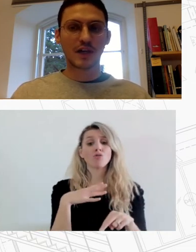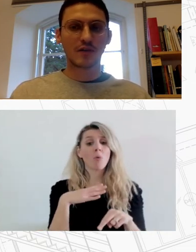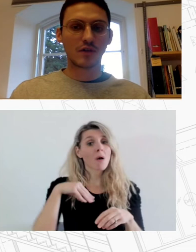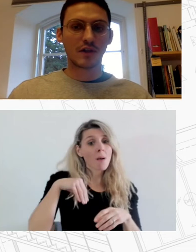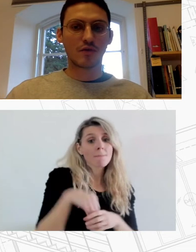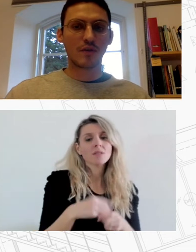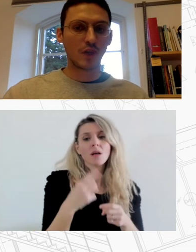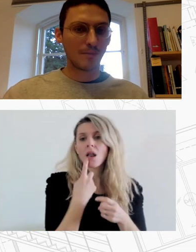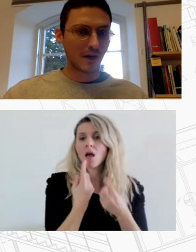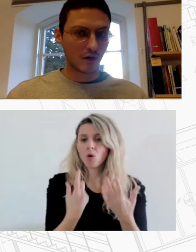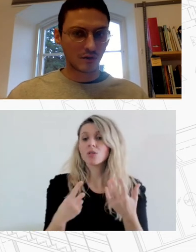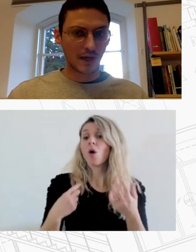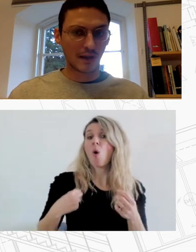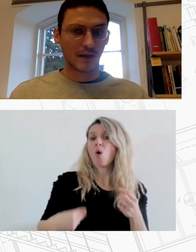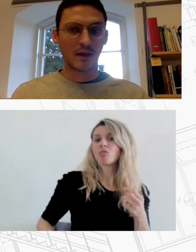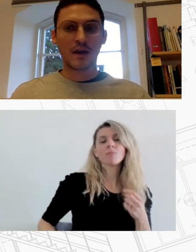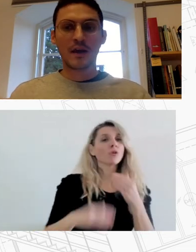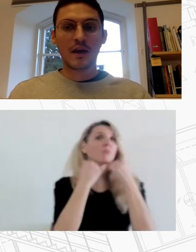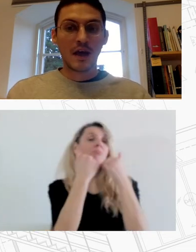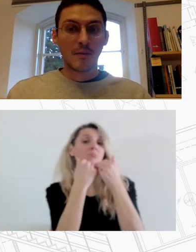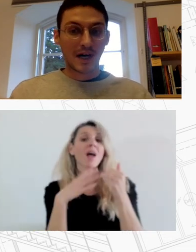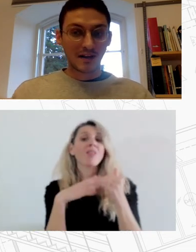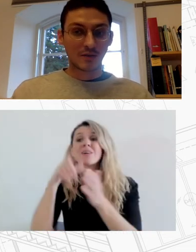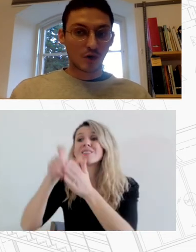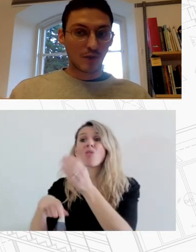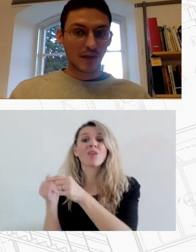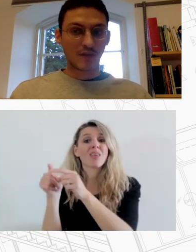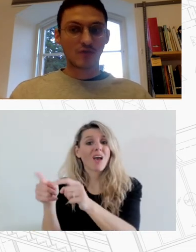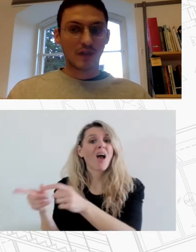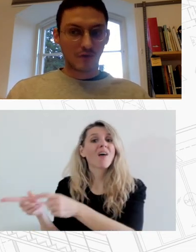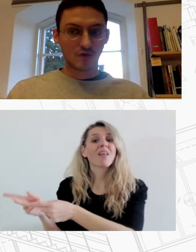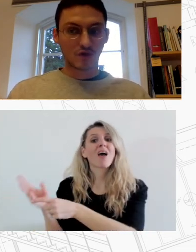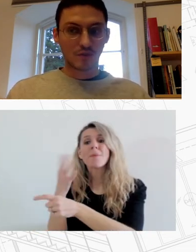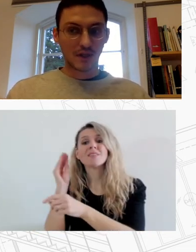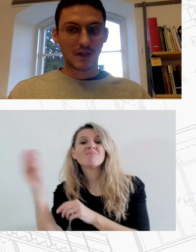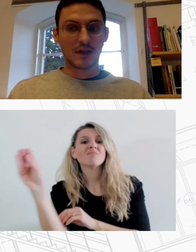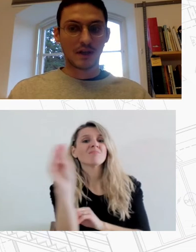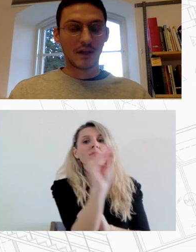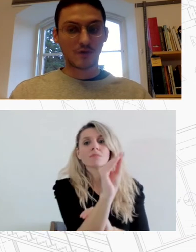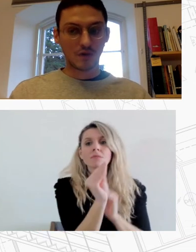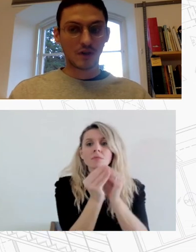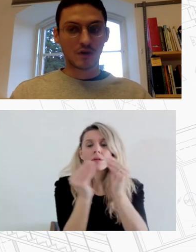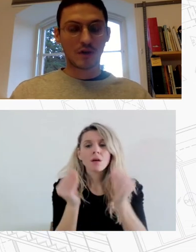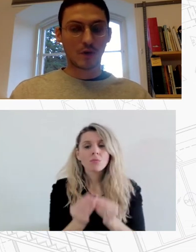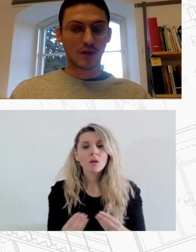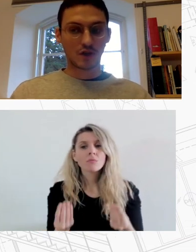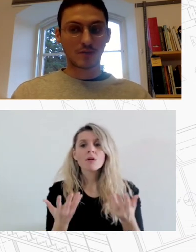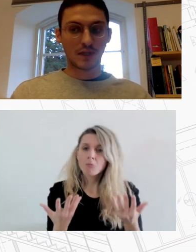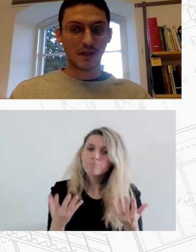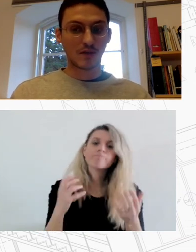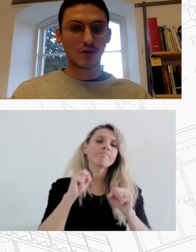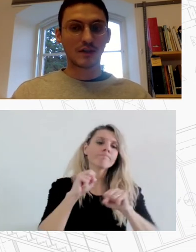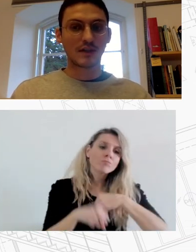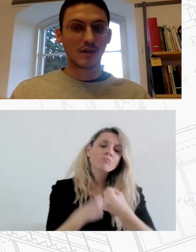φέρουσα ικανότητα του Δήμου είναι περιορισμένη Παρά τις προσπάθειές τους να βρουν στο σπίτι να βρουν στον Δήμο Νάουσα